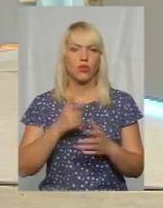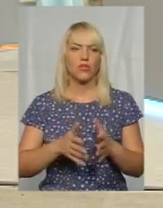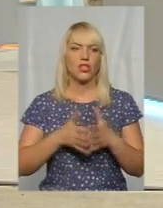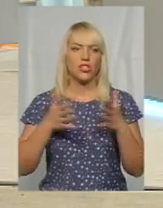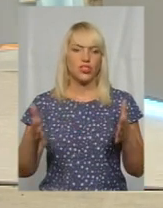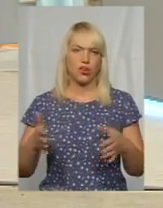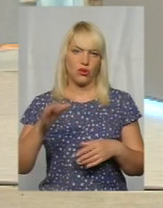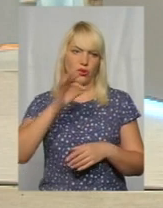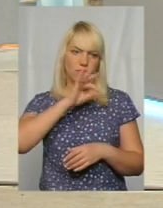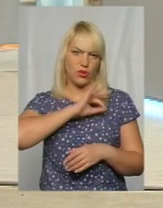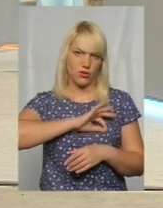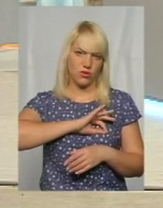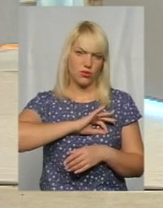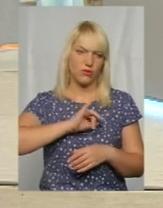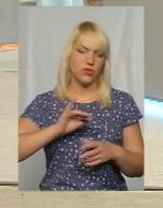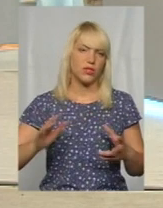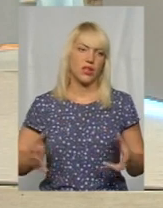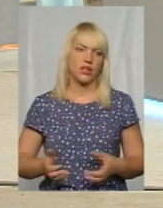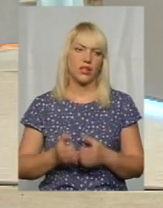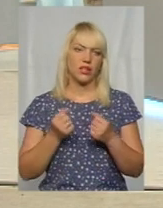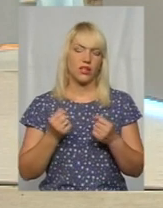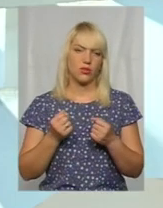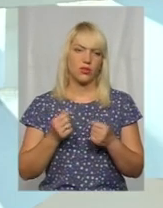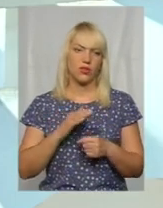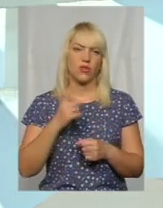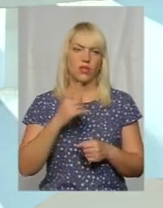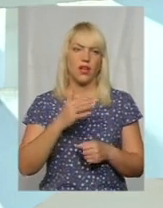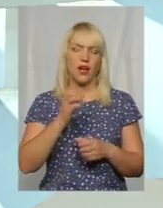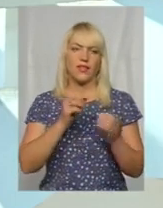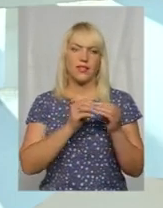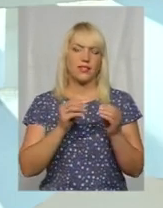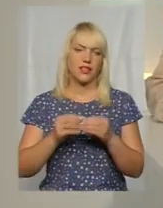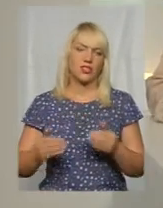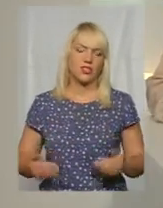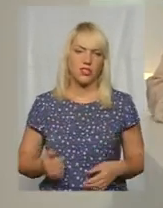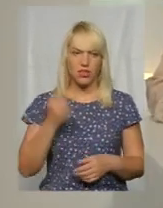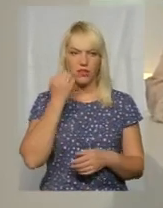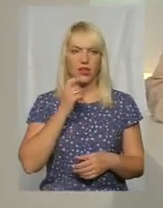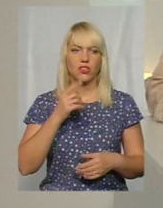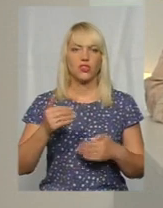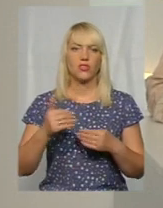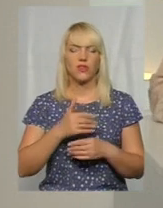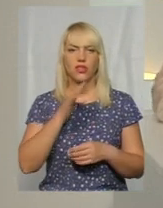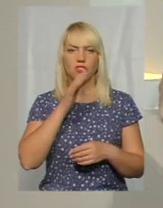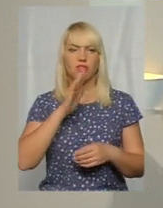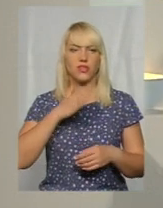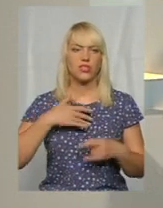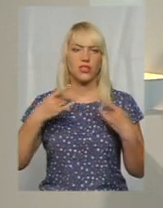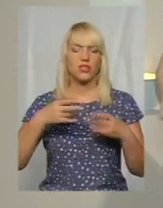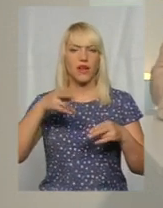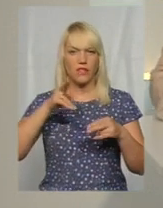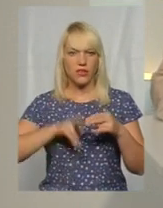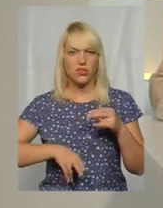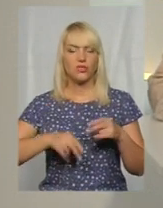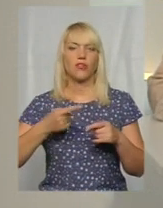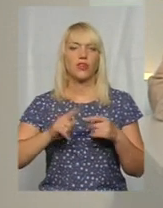використовуються і рятують не одне, а десятки життів. Дякую вам, що завітали. Час нашого ефіру вже вичерпано.